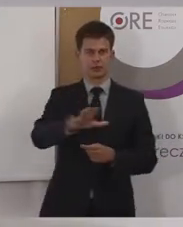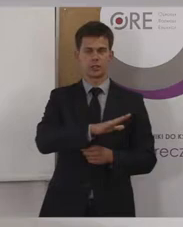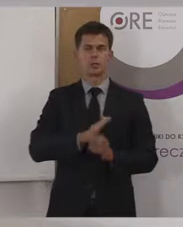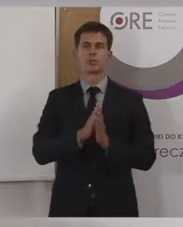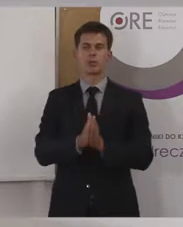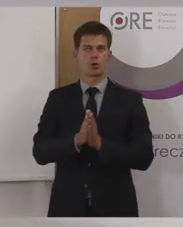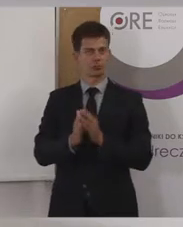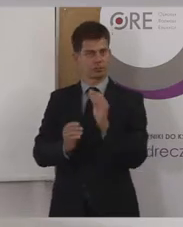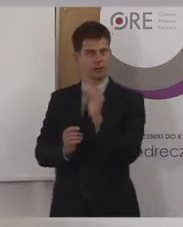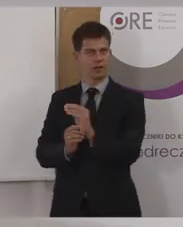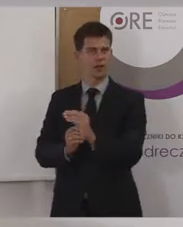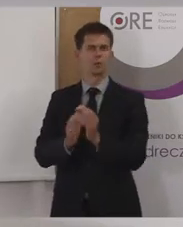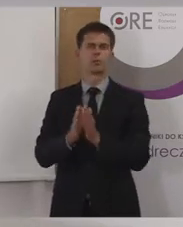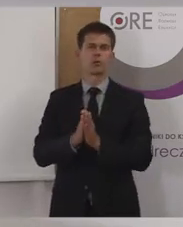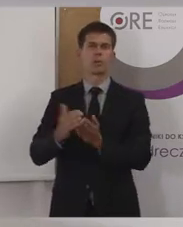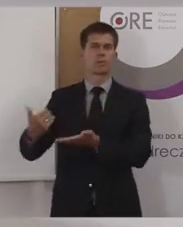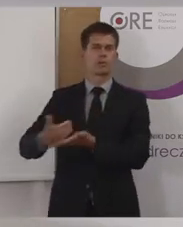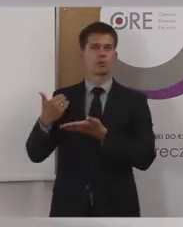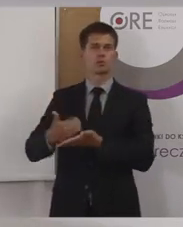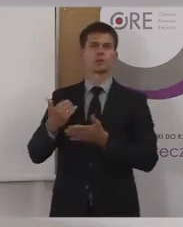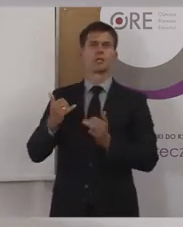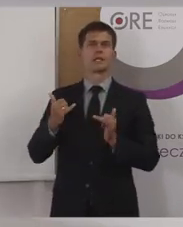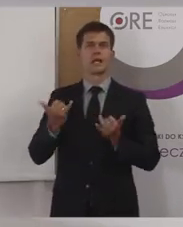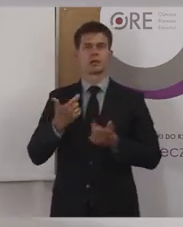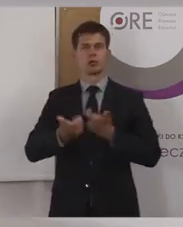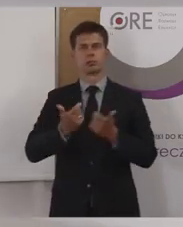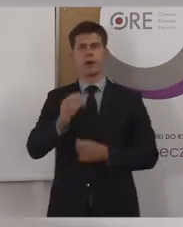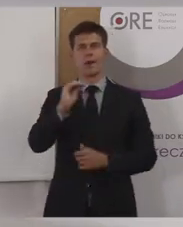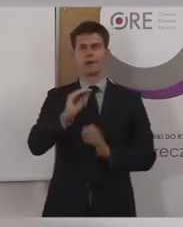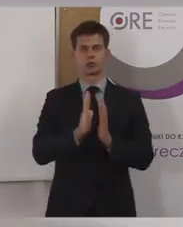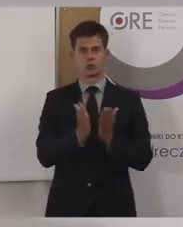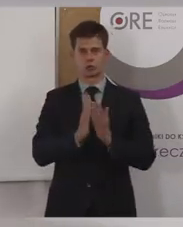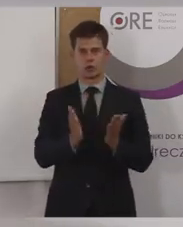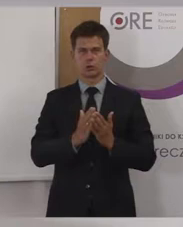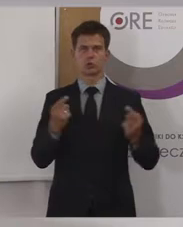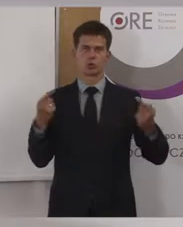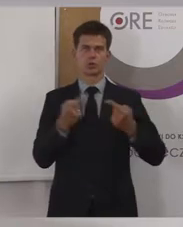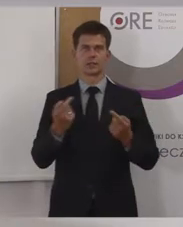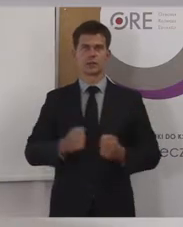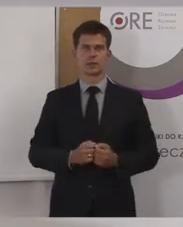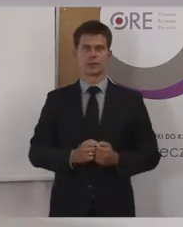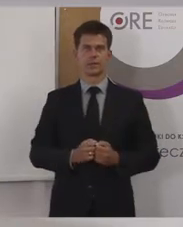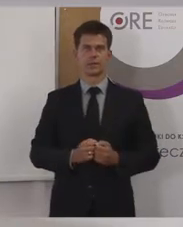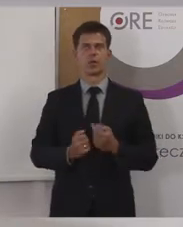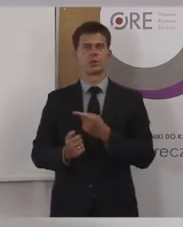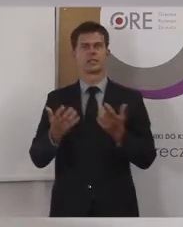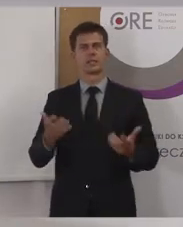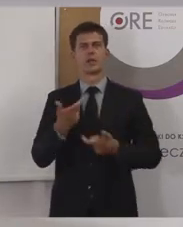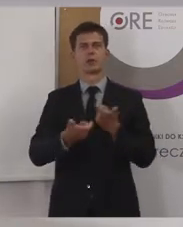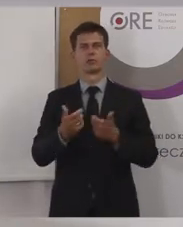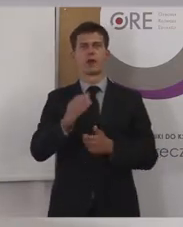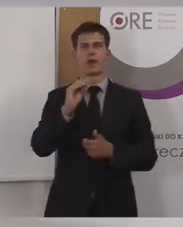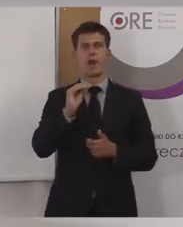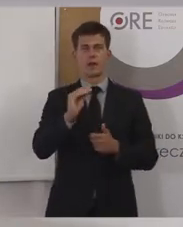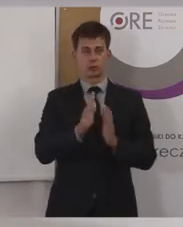to, abyśmy pomogli im w tworzeniu dostępnych e-podręczników, aby te podręczniki,